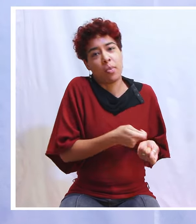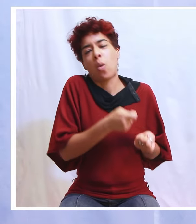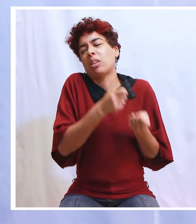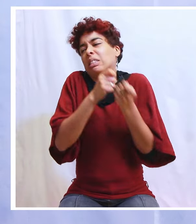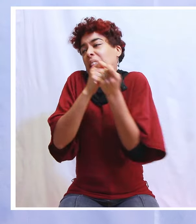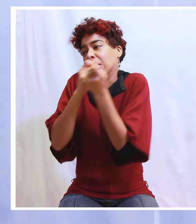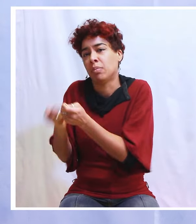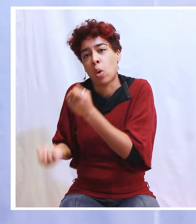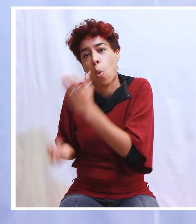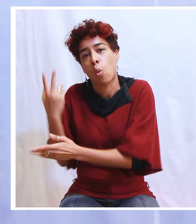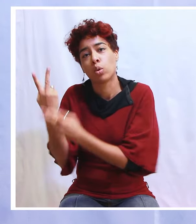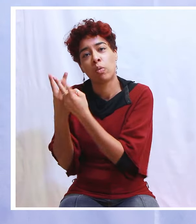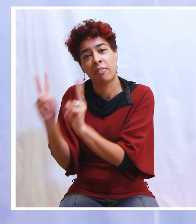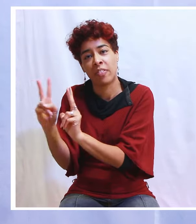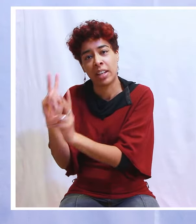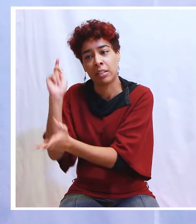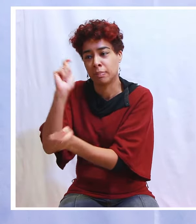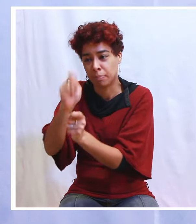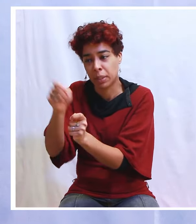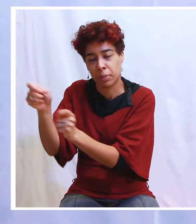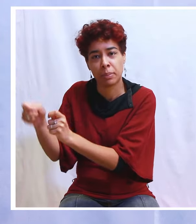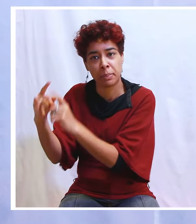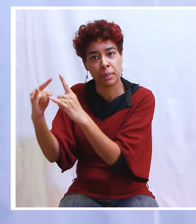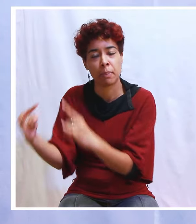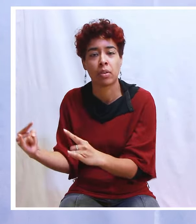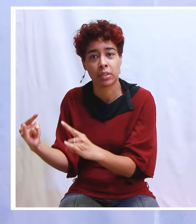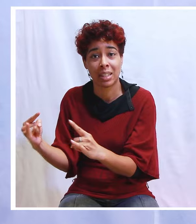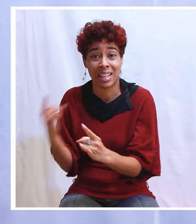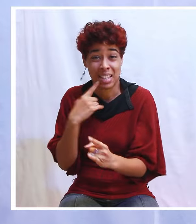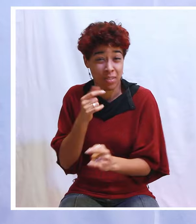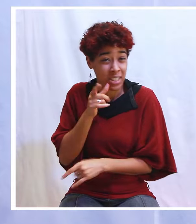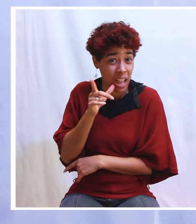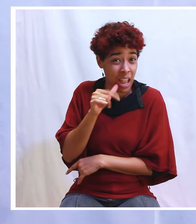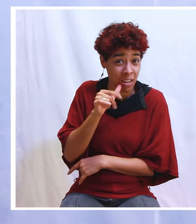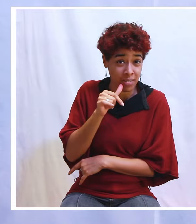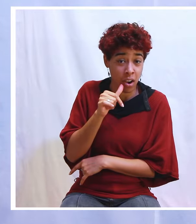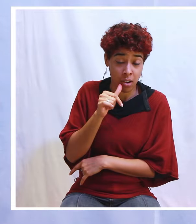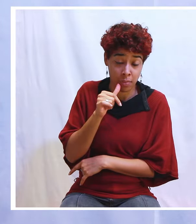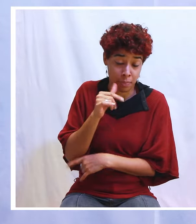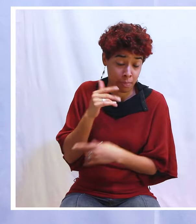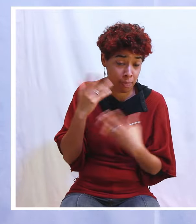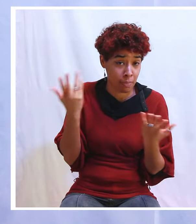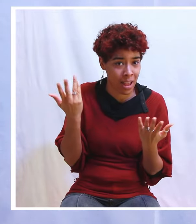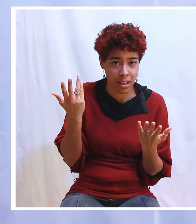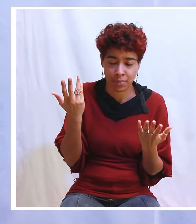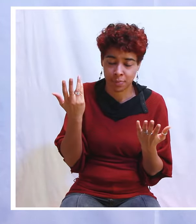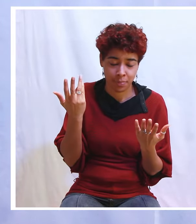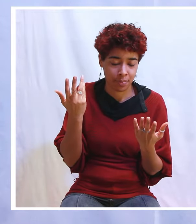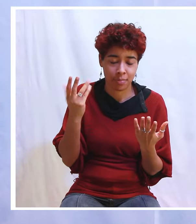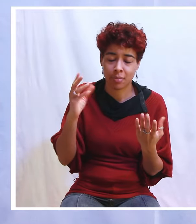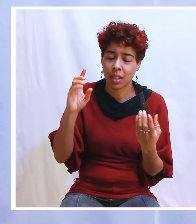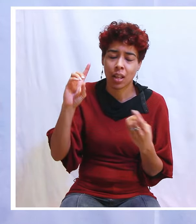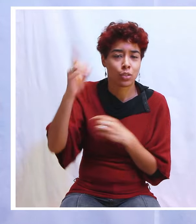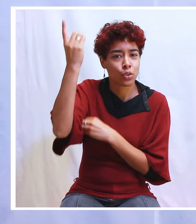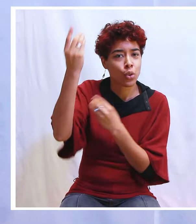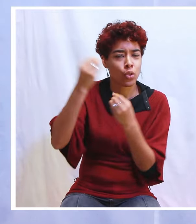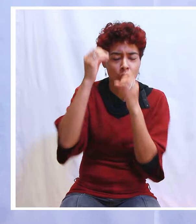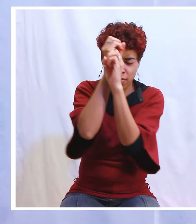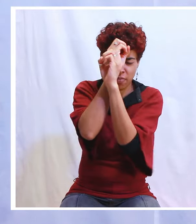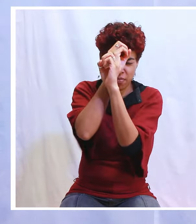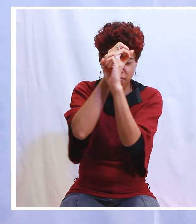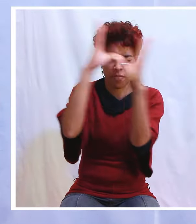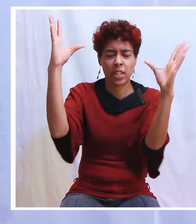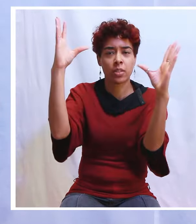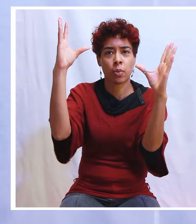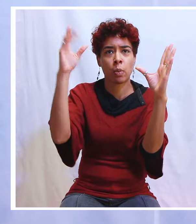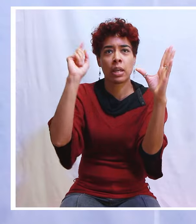beaucoup d'efforts, une volonté de faire. Mais comment c'était alimenté ? Parce qu'il avait une vision de Dieu, de